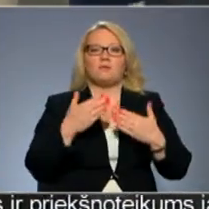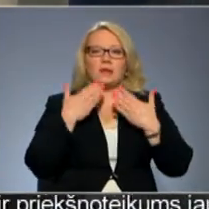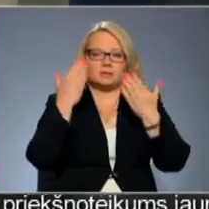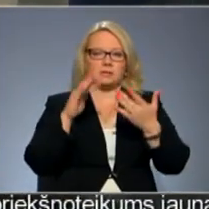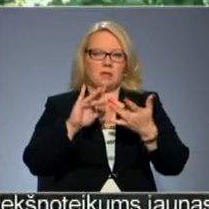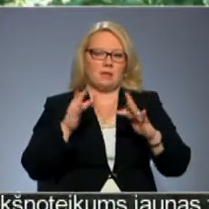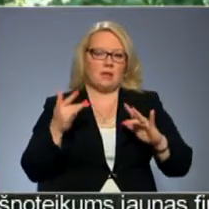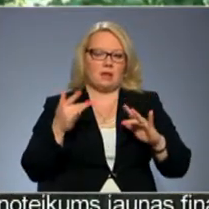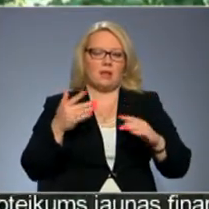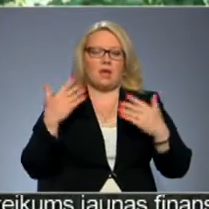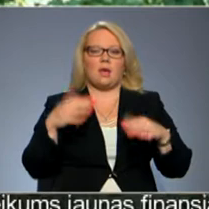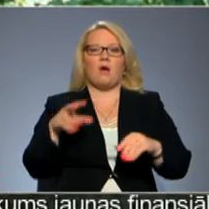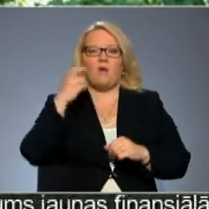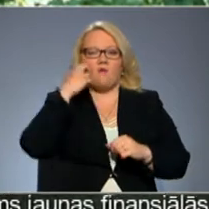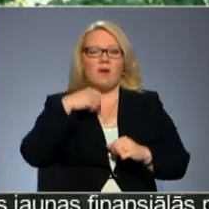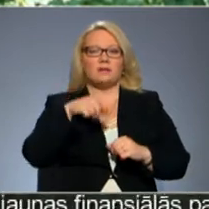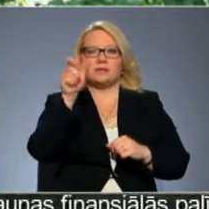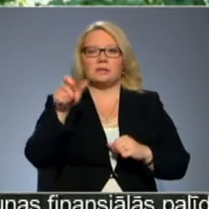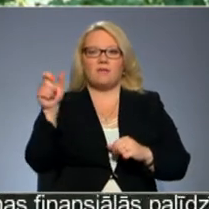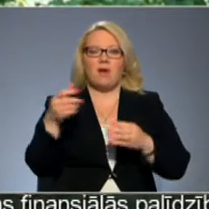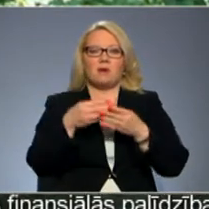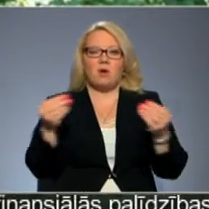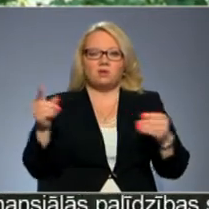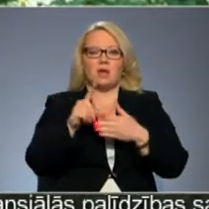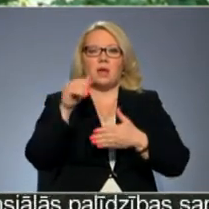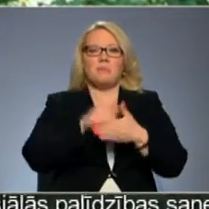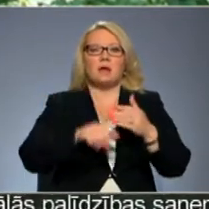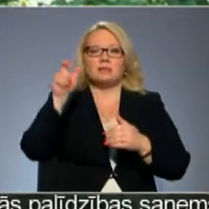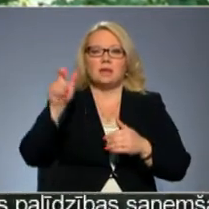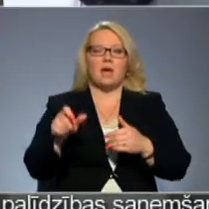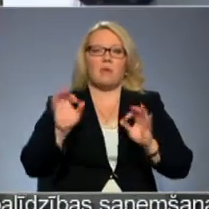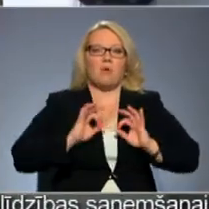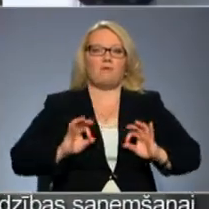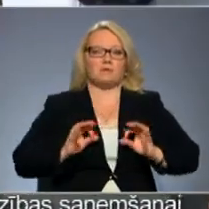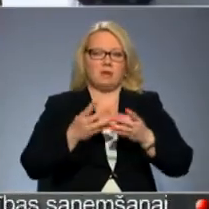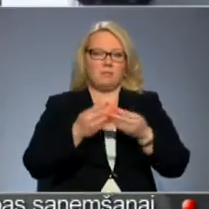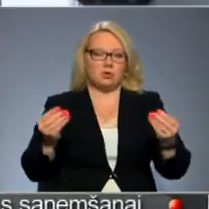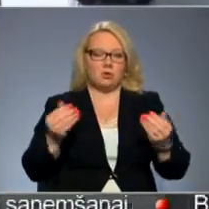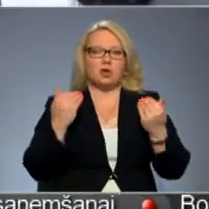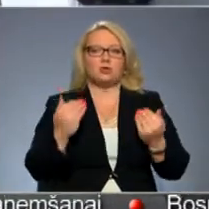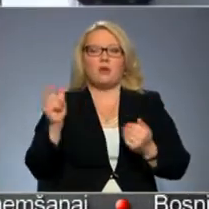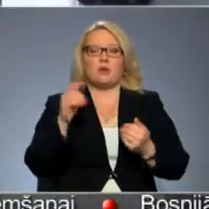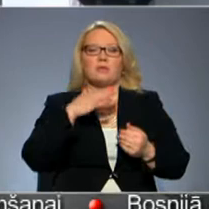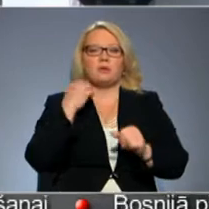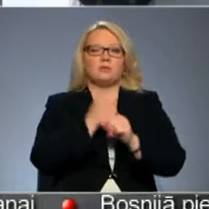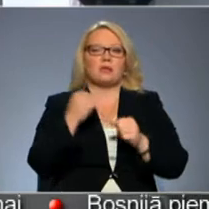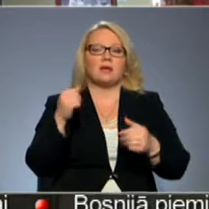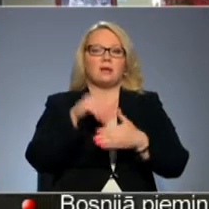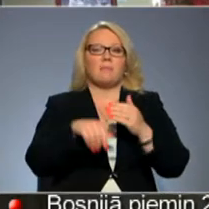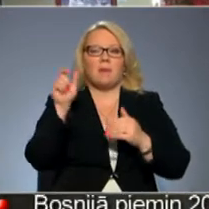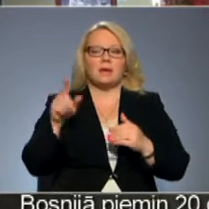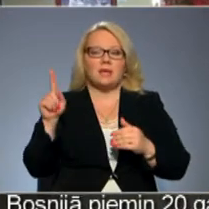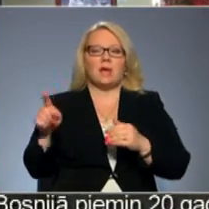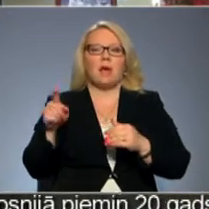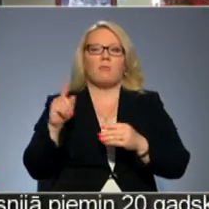internetā. Ja jau veci cilvēki izzudīs, ir pasnieka profesija izzudīs. Šobrīd daudz sveik strādāt ar pasniekiem un kurieriem,